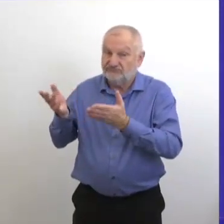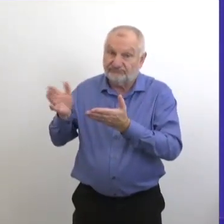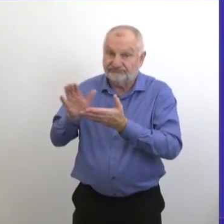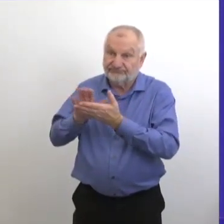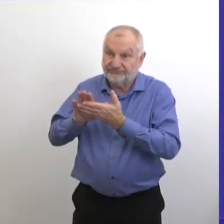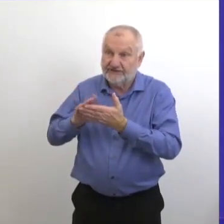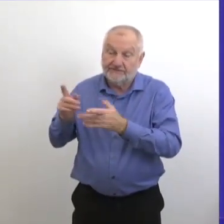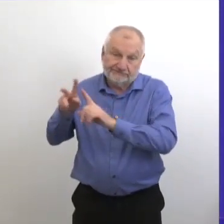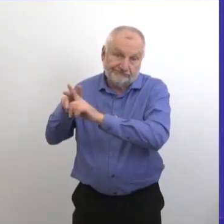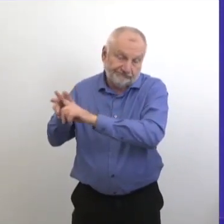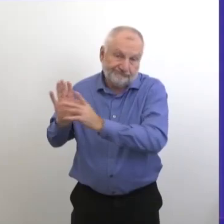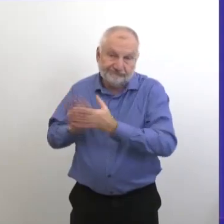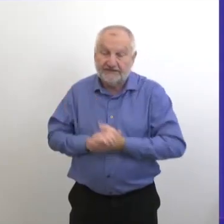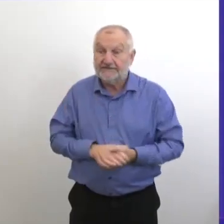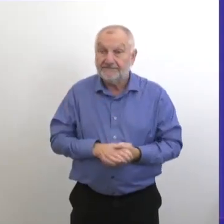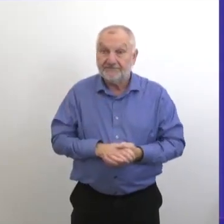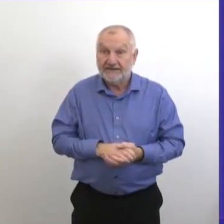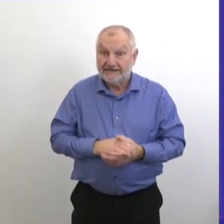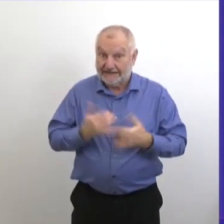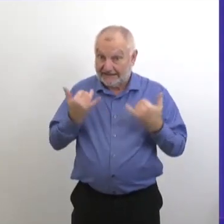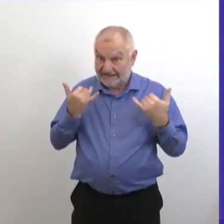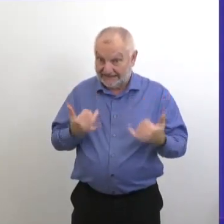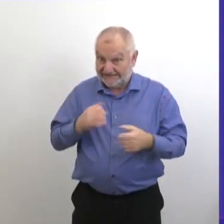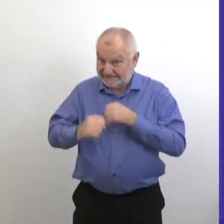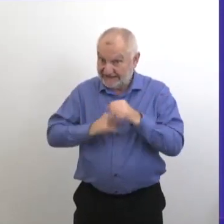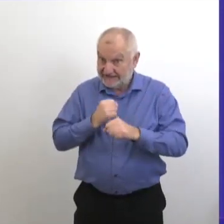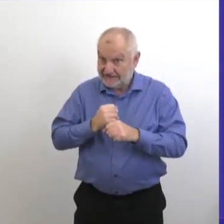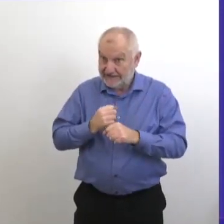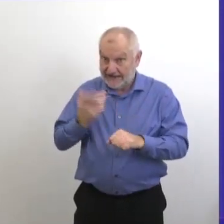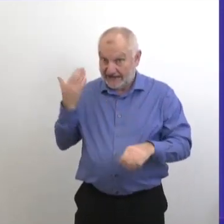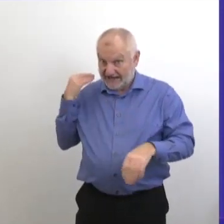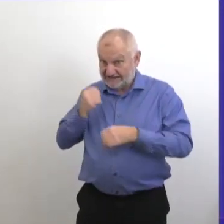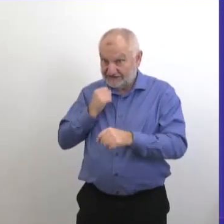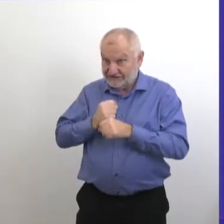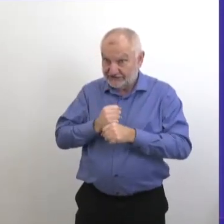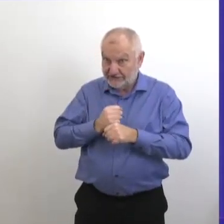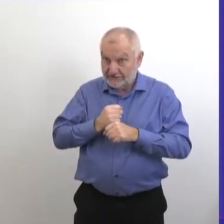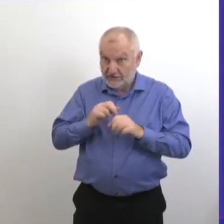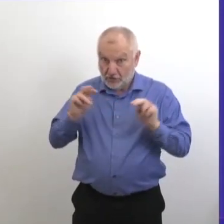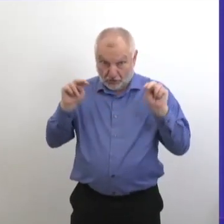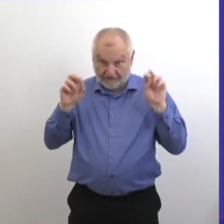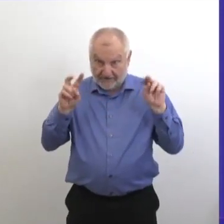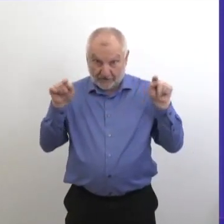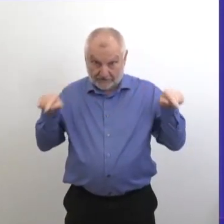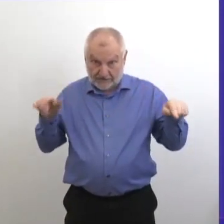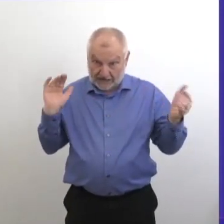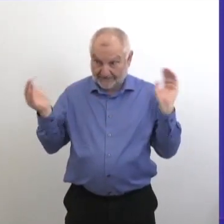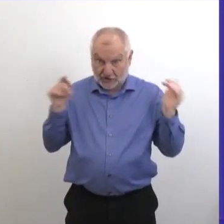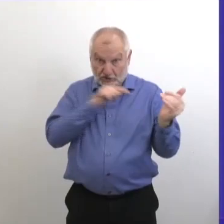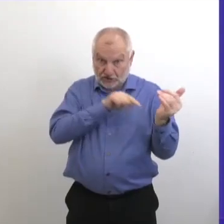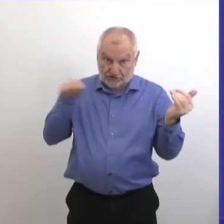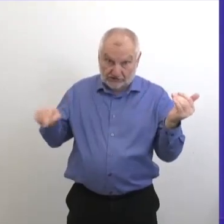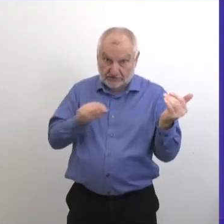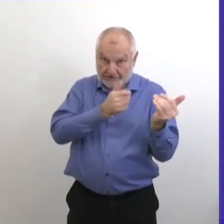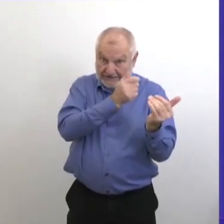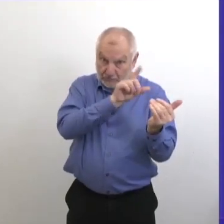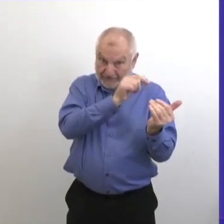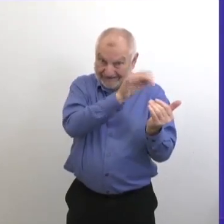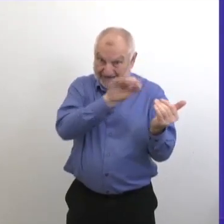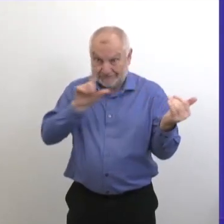on compare le mois de novembre de cette année à celui de'année dernière, on estime qu'environ